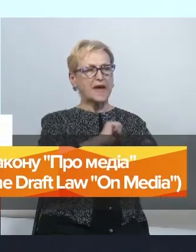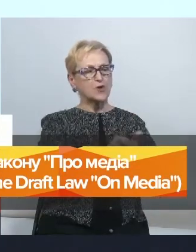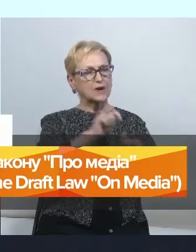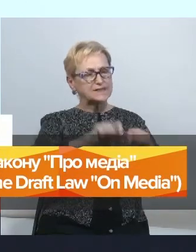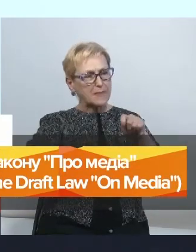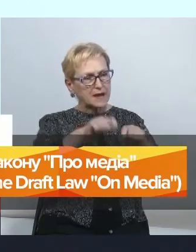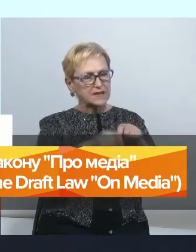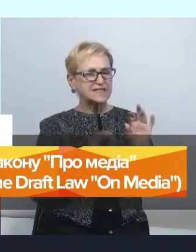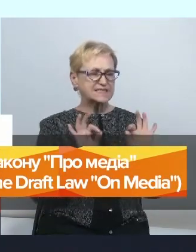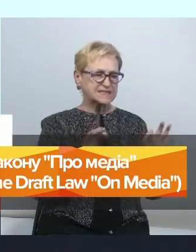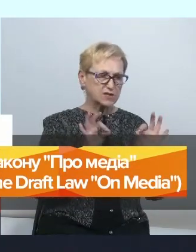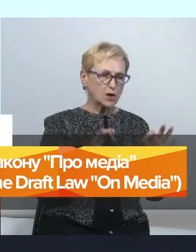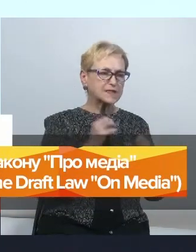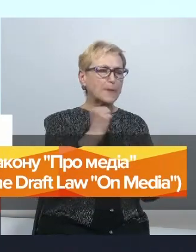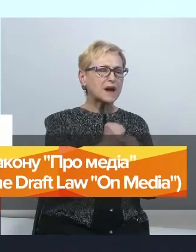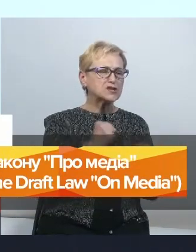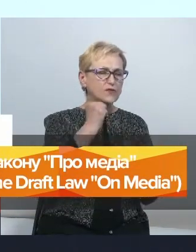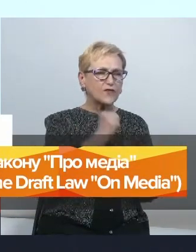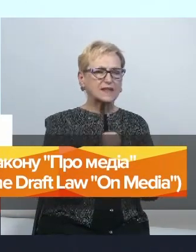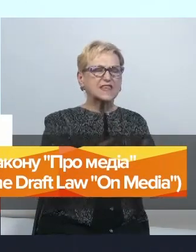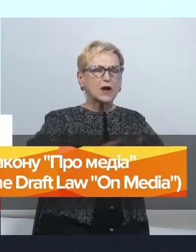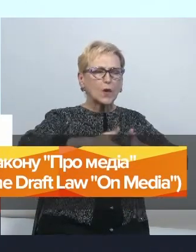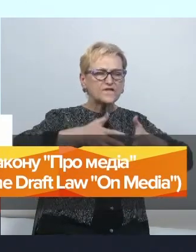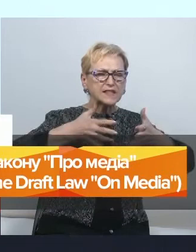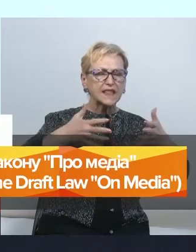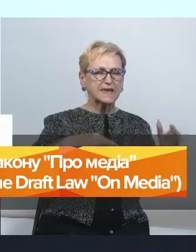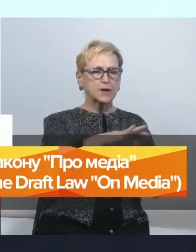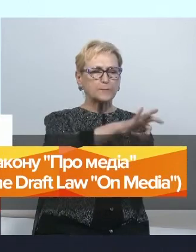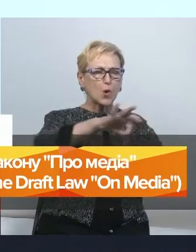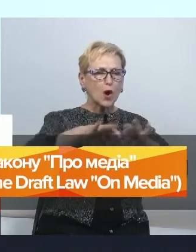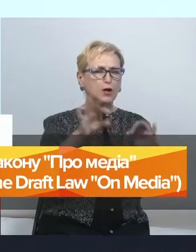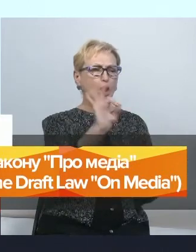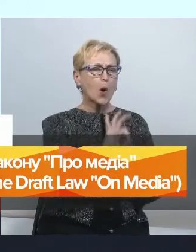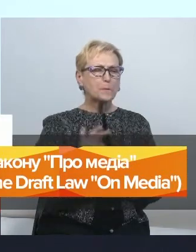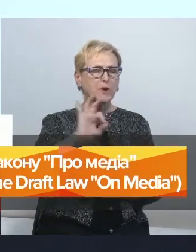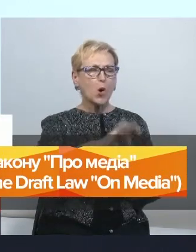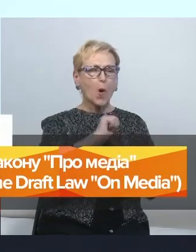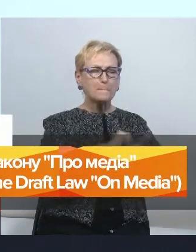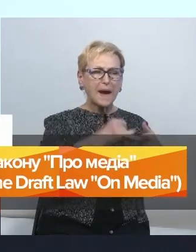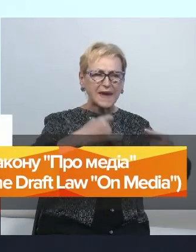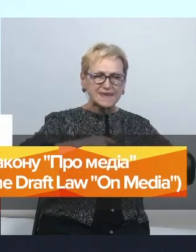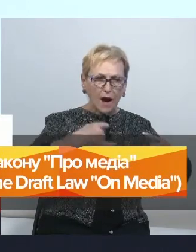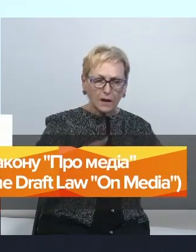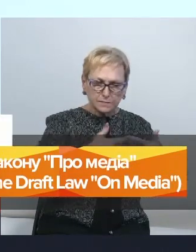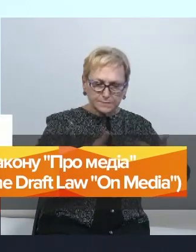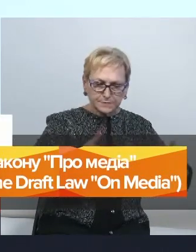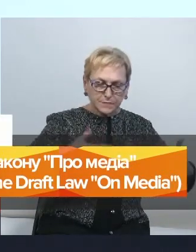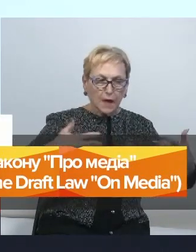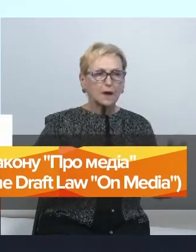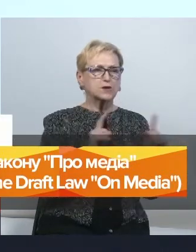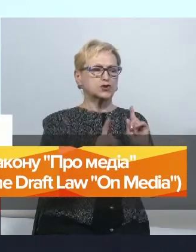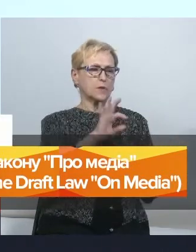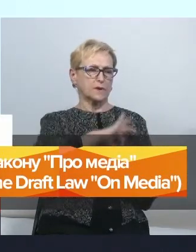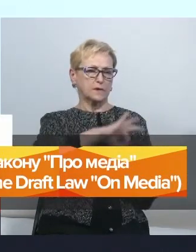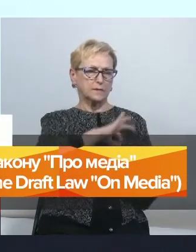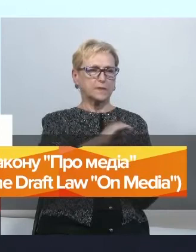напрацювати такий новий, великий проєкт про медіа, який би стільки новел передбачав, і, скажімо так, зробити